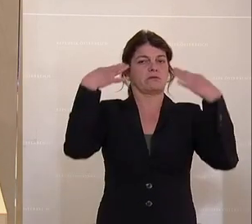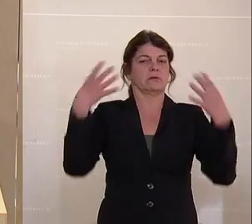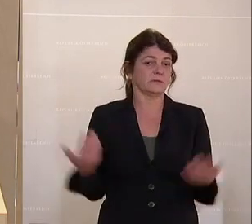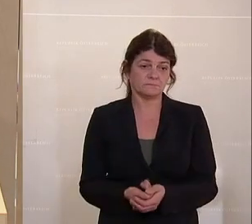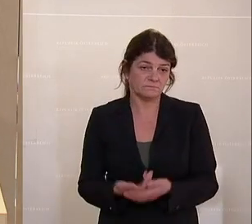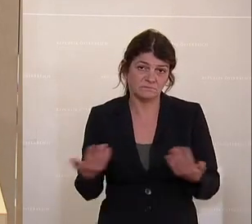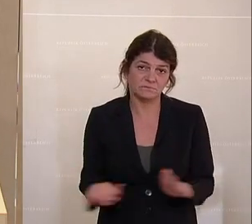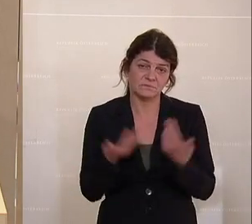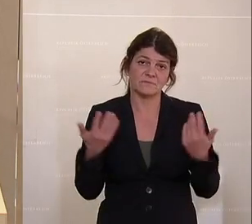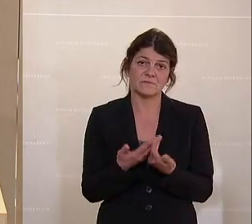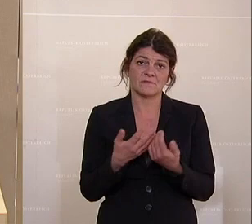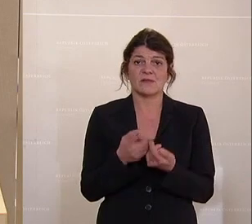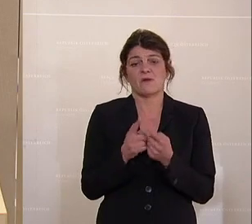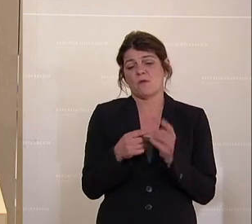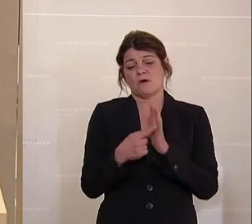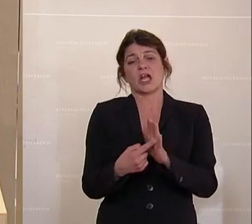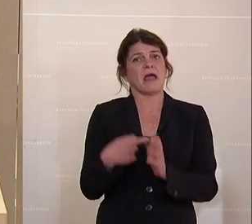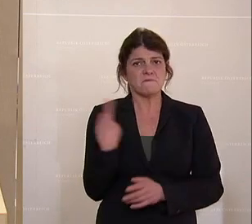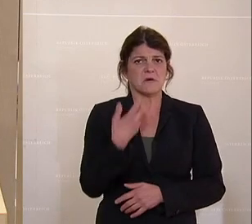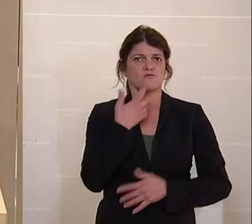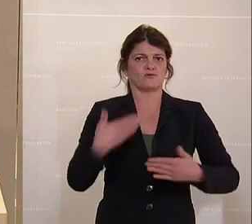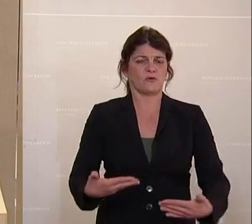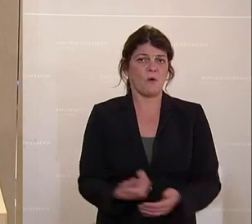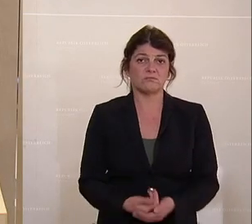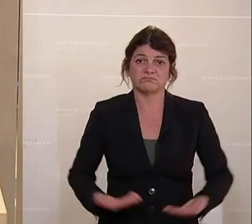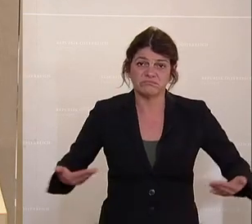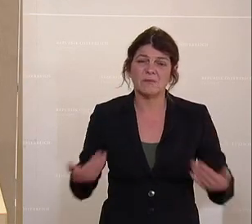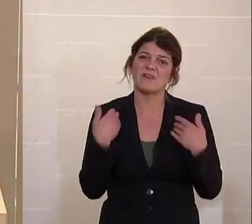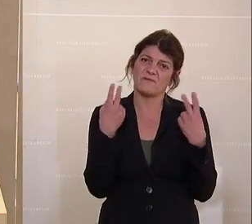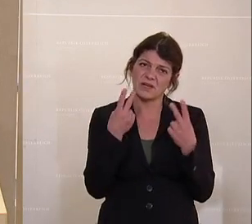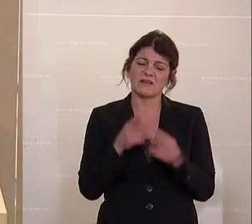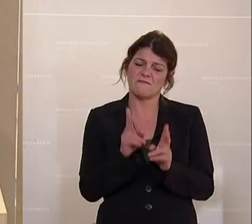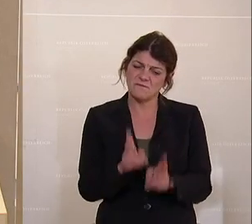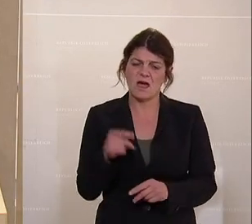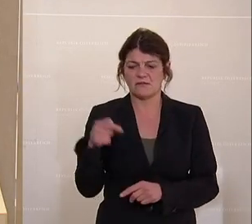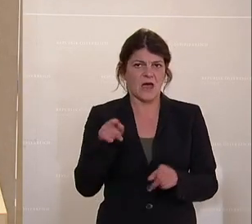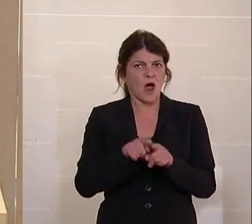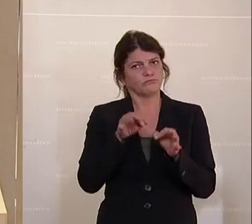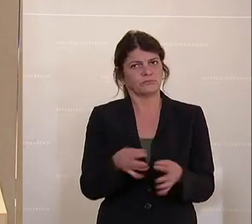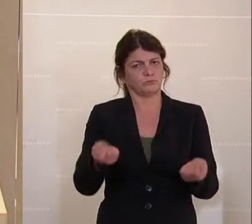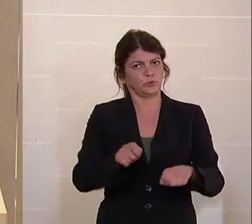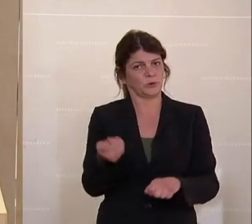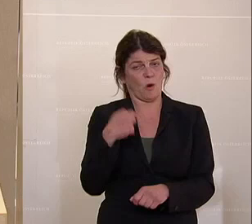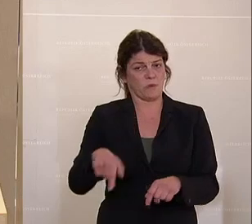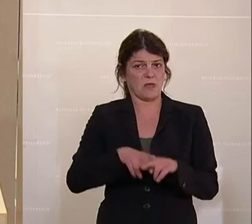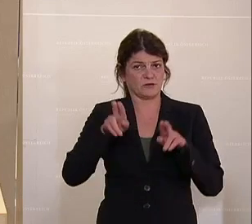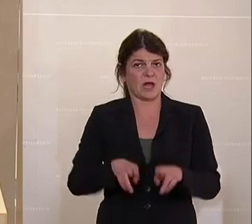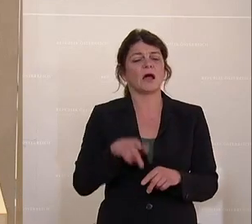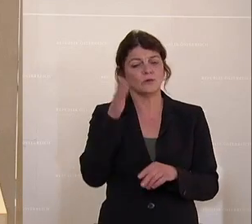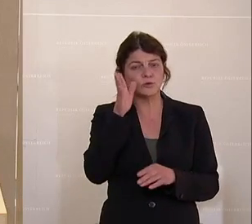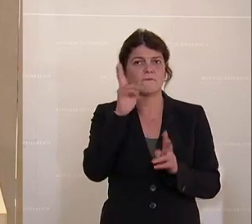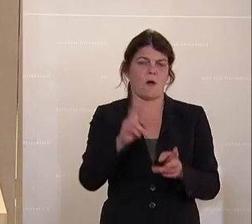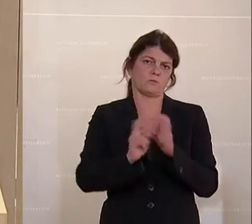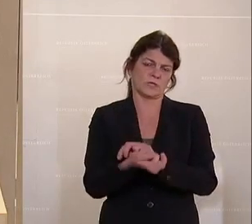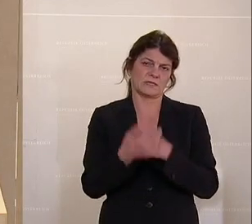ja, zu Schaustellen einer Bekundung, aber es wäre wichtig, dass es auch hier entsprechende Beschlüsse gibt im Nationalrat, damit das auch umgesetzt